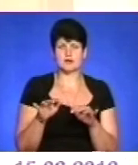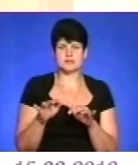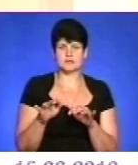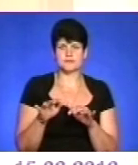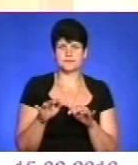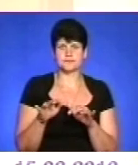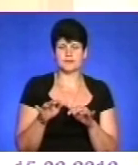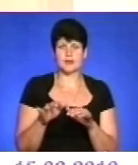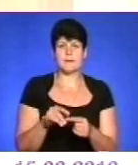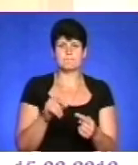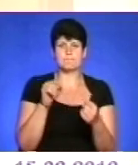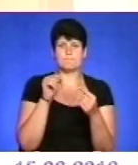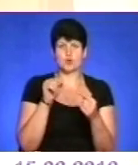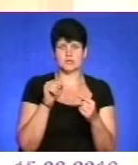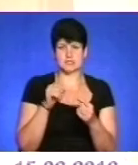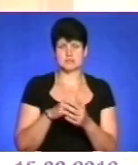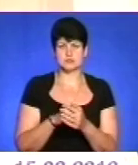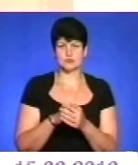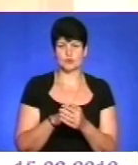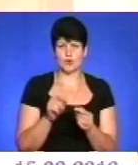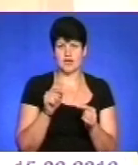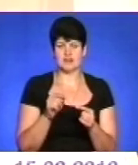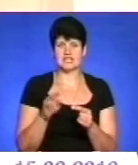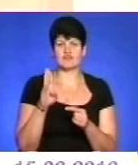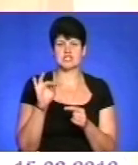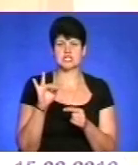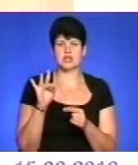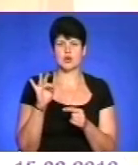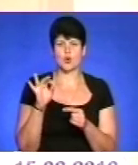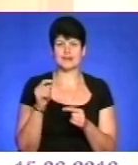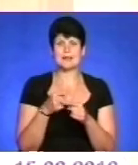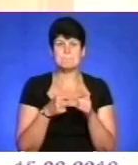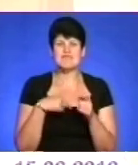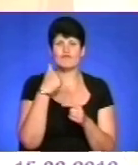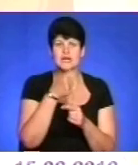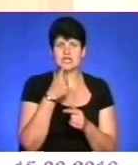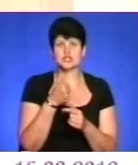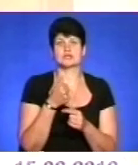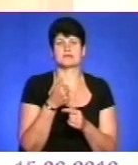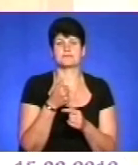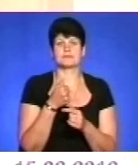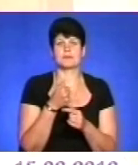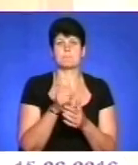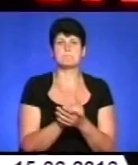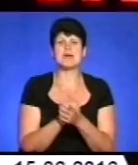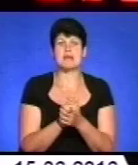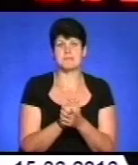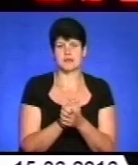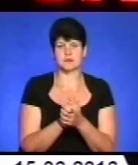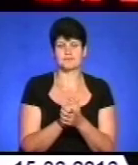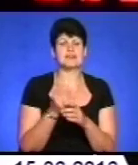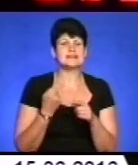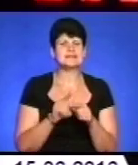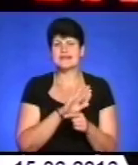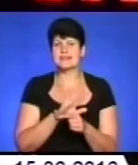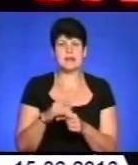так зване протистояння в Широкину піврічне, так званого перемир'я. Це вже не